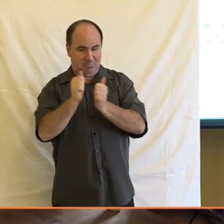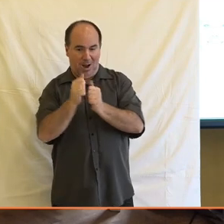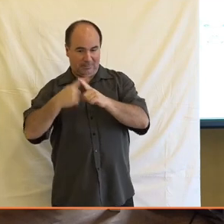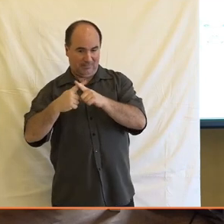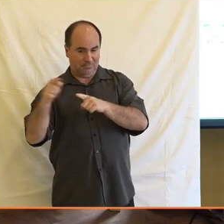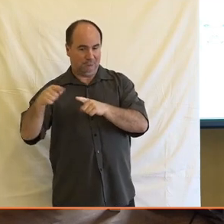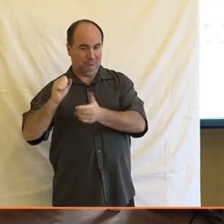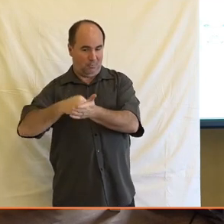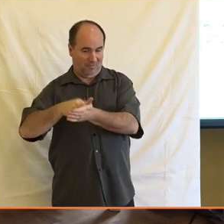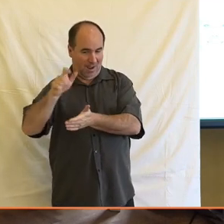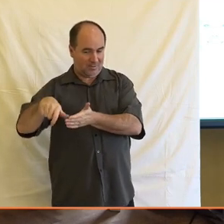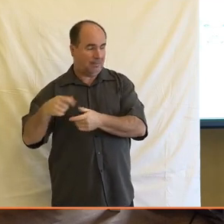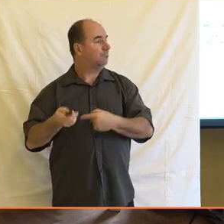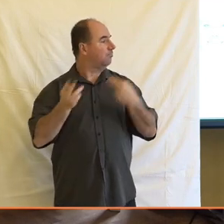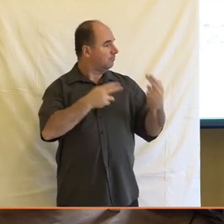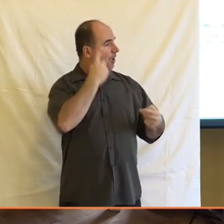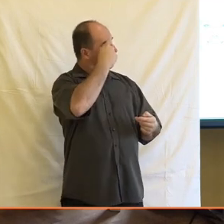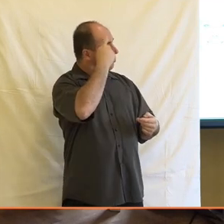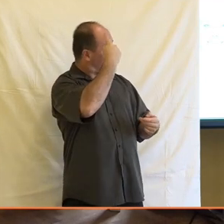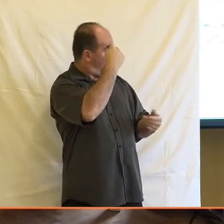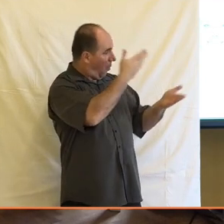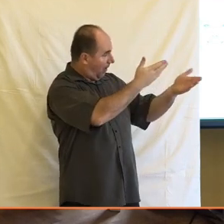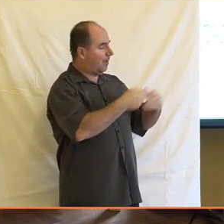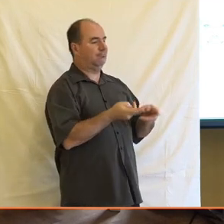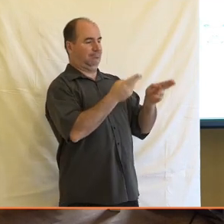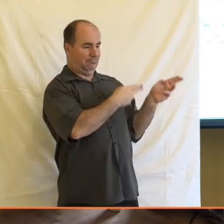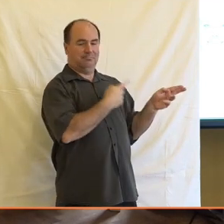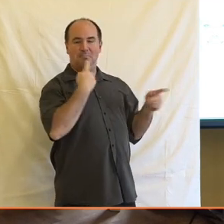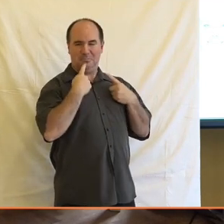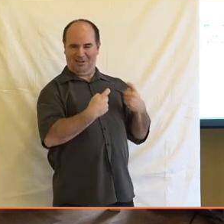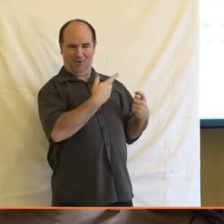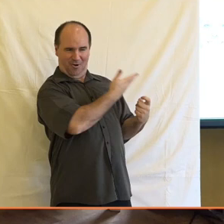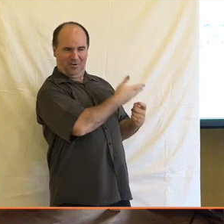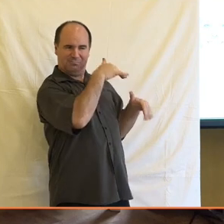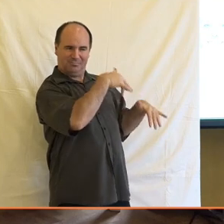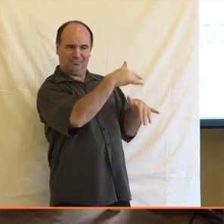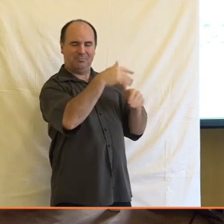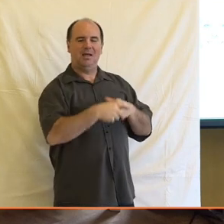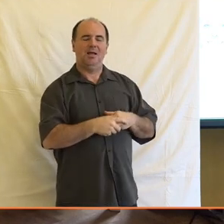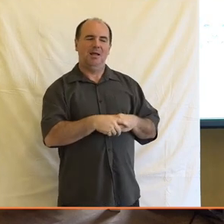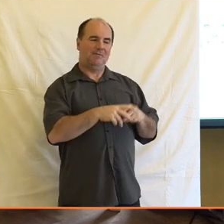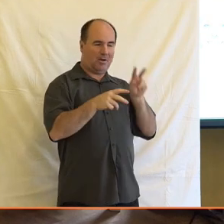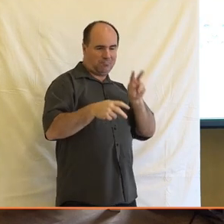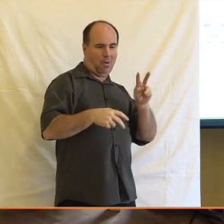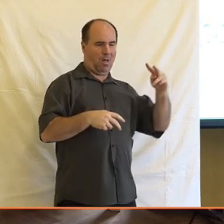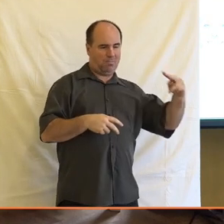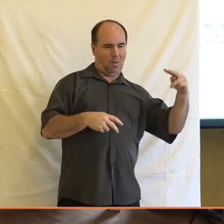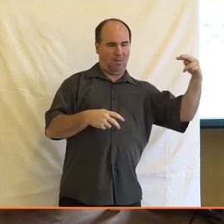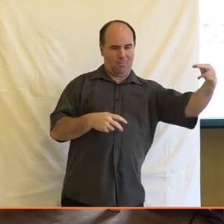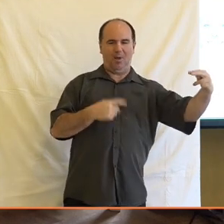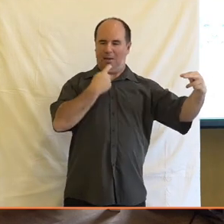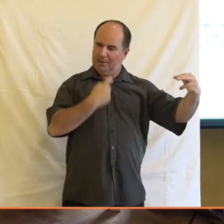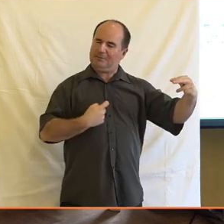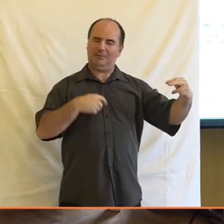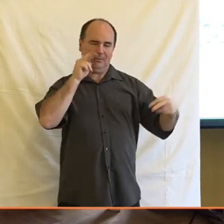sociologie a i tý psychologie, co tohle vlastně v dlouhodobým horizontu, vlastně tady ta realita, že nám